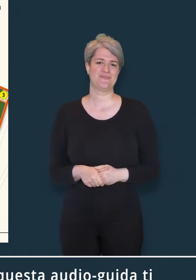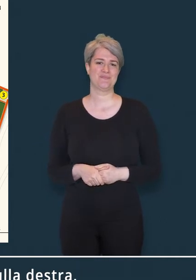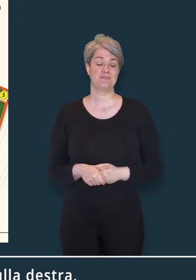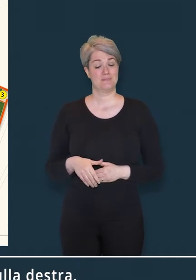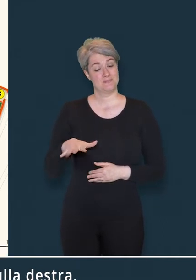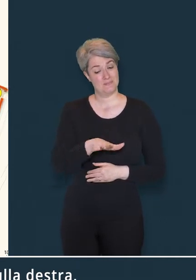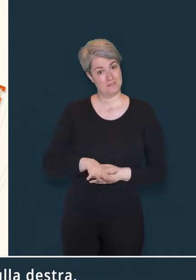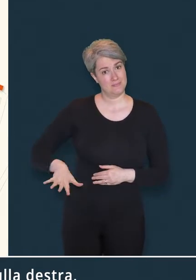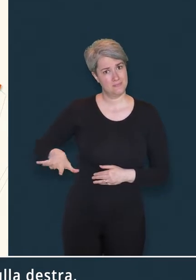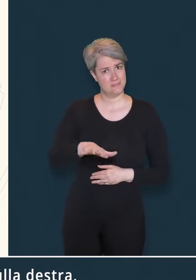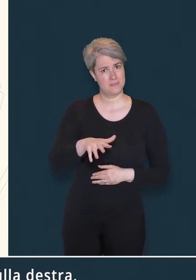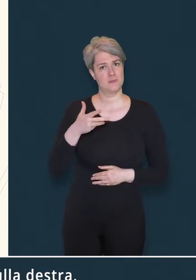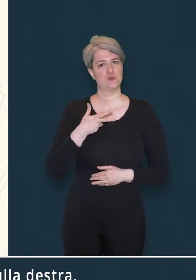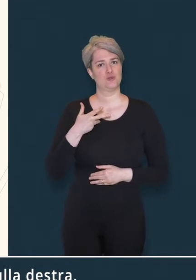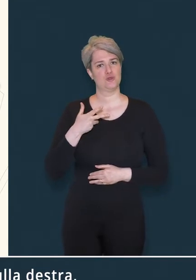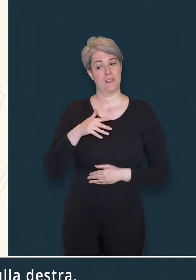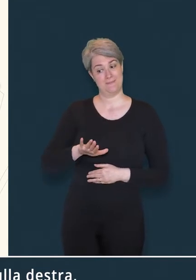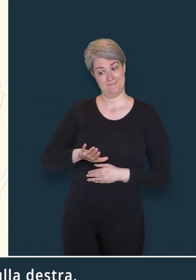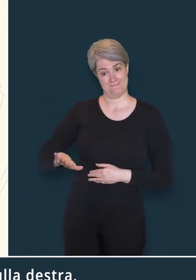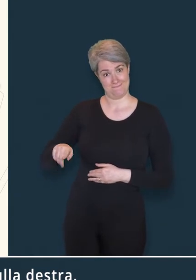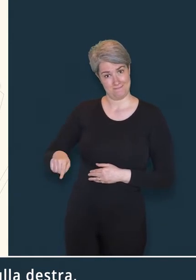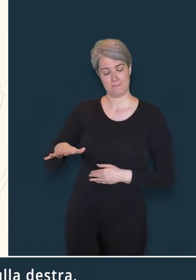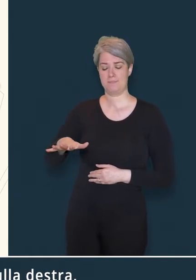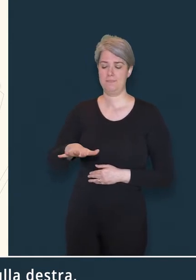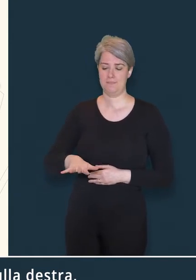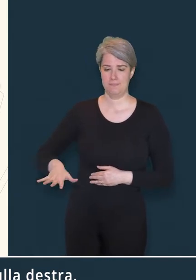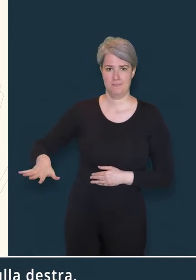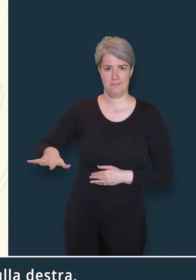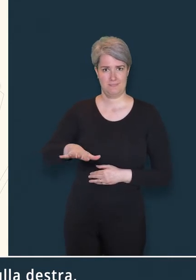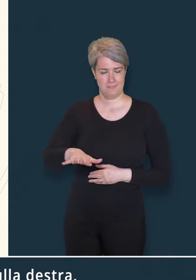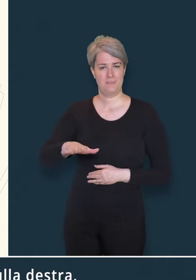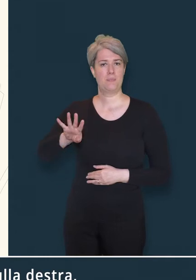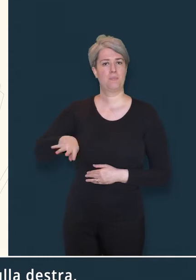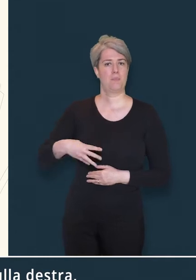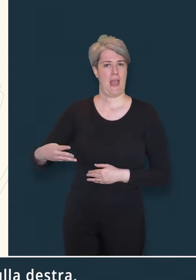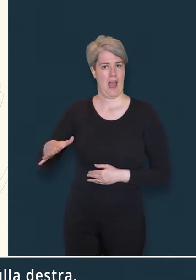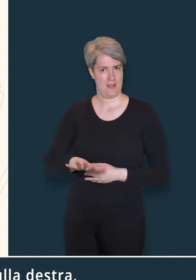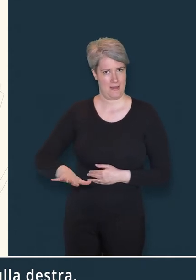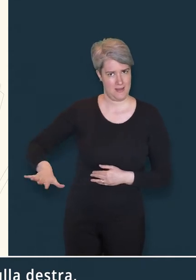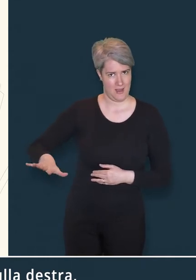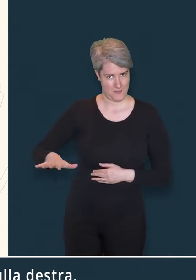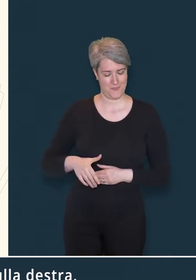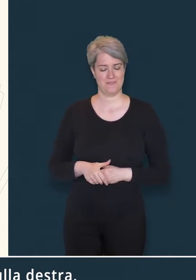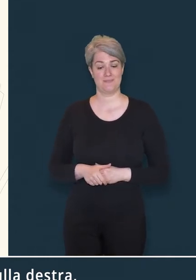Nel pannello è rappresentata sulla destra la pianta dell'area del castello.